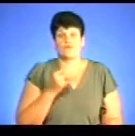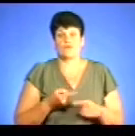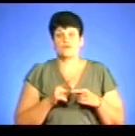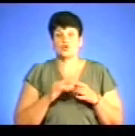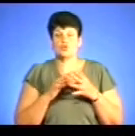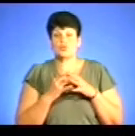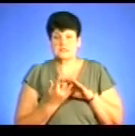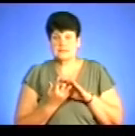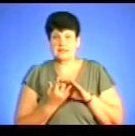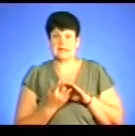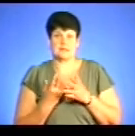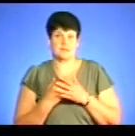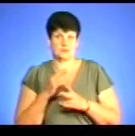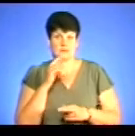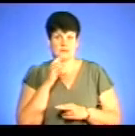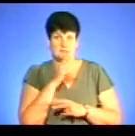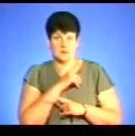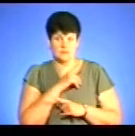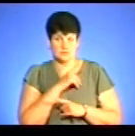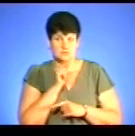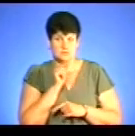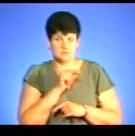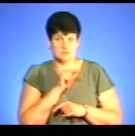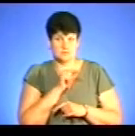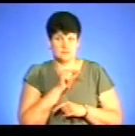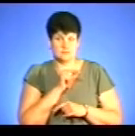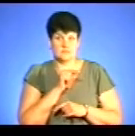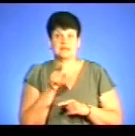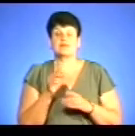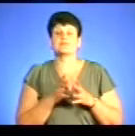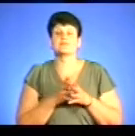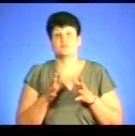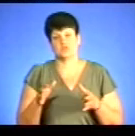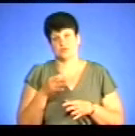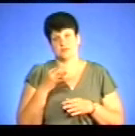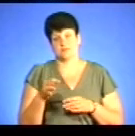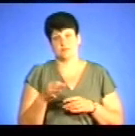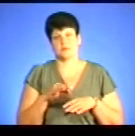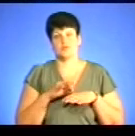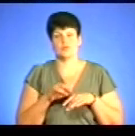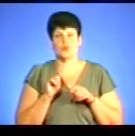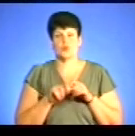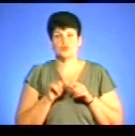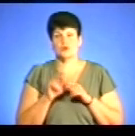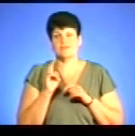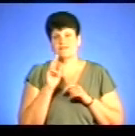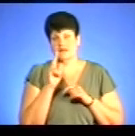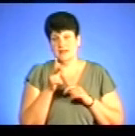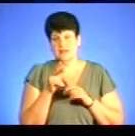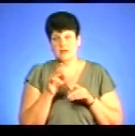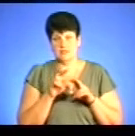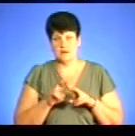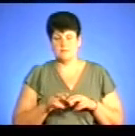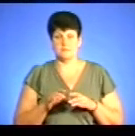тут не те з акцизним податком. Я більше. Ми проводимо постійно ще квартальну аналізи, де ми